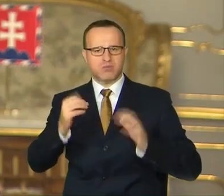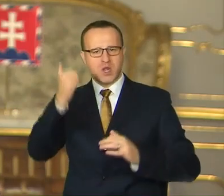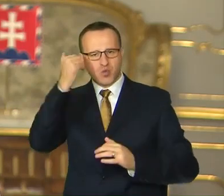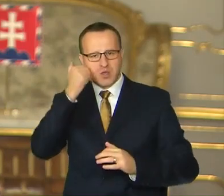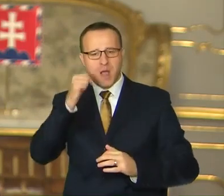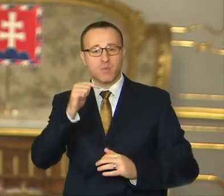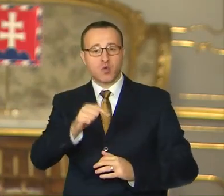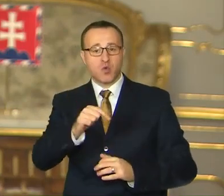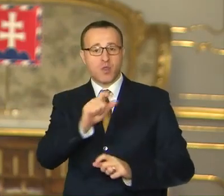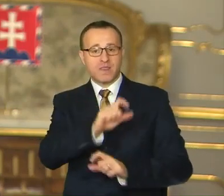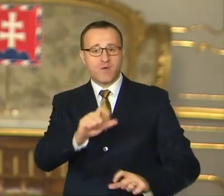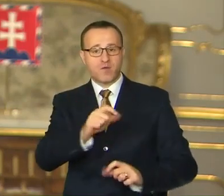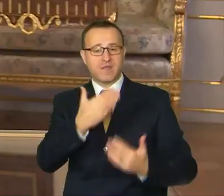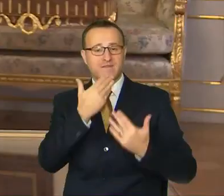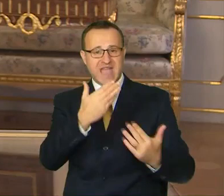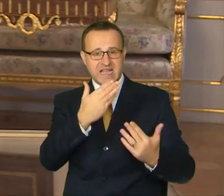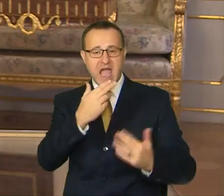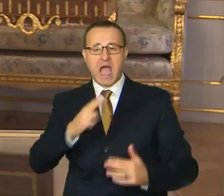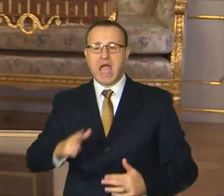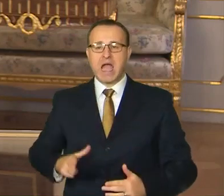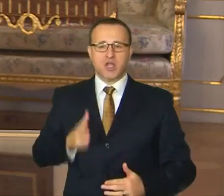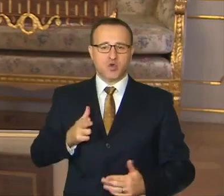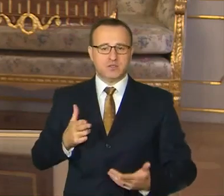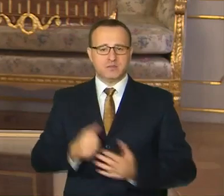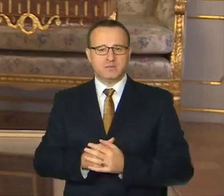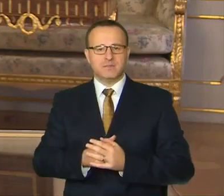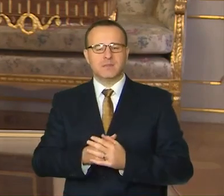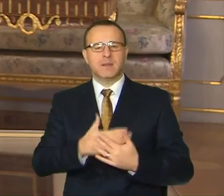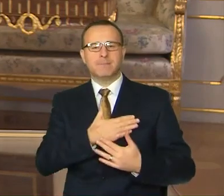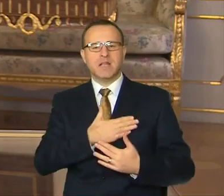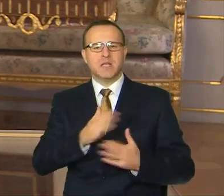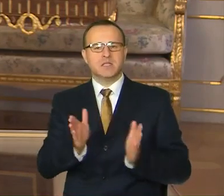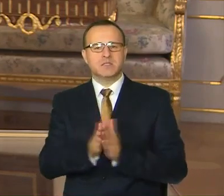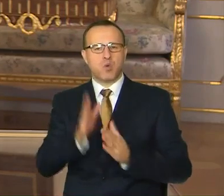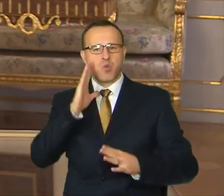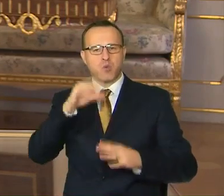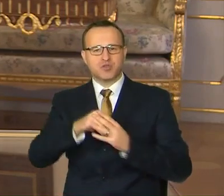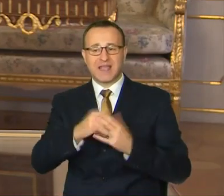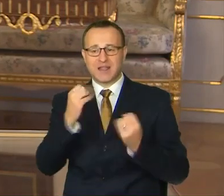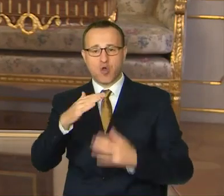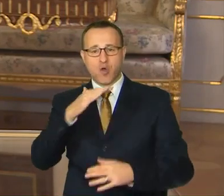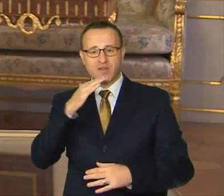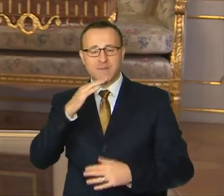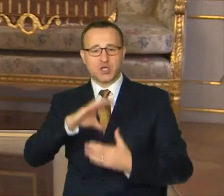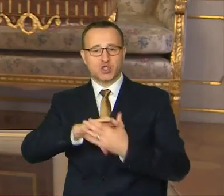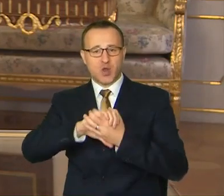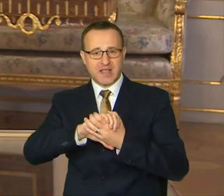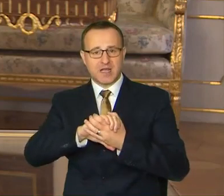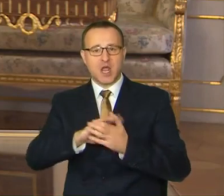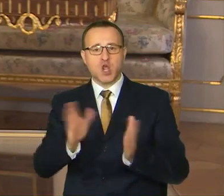hrdosť a vďaku. Milí spoluobčania, keď hovorím o solidarite a